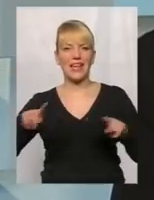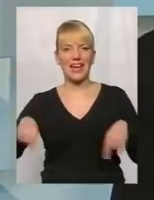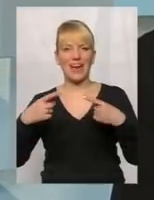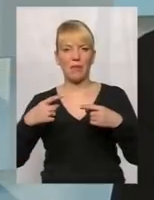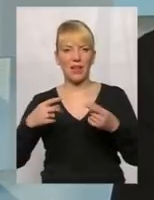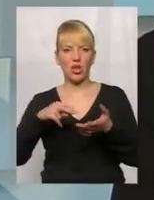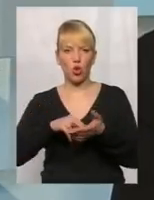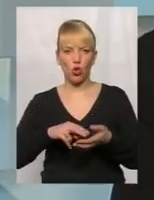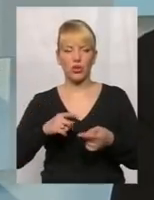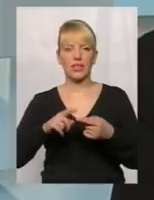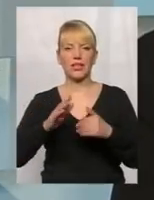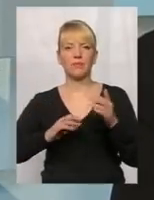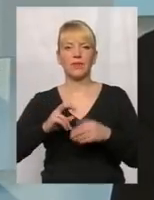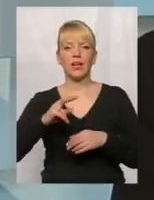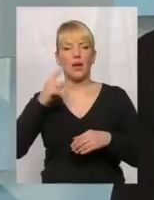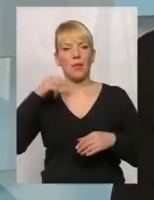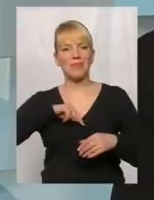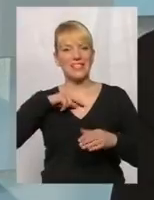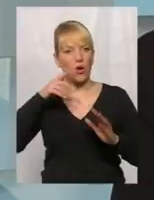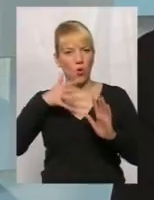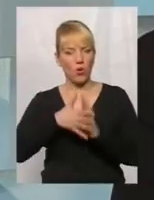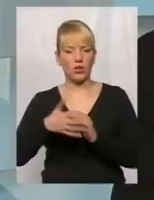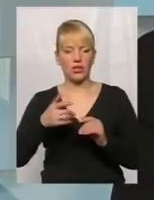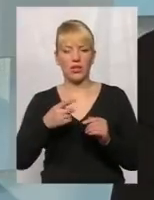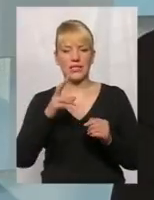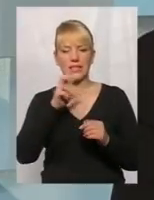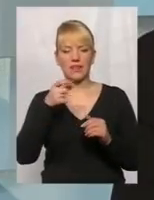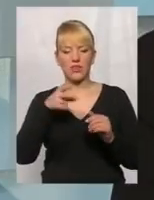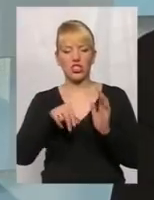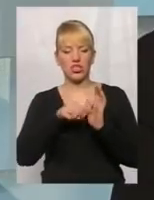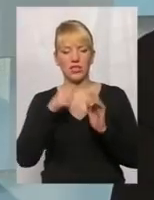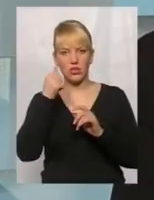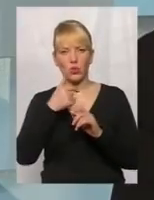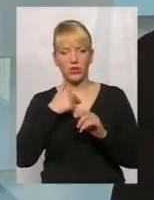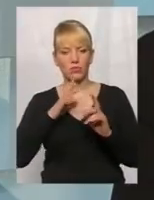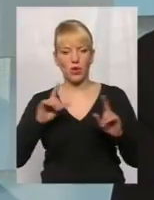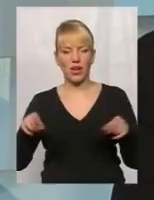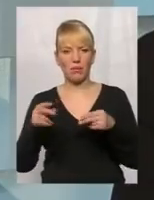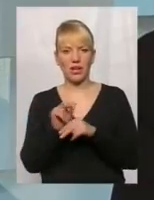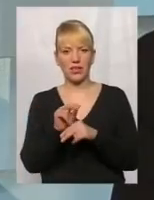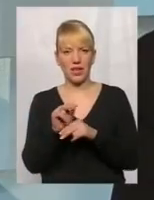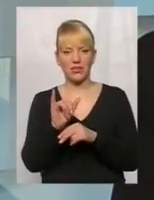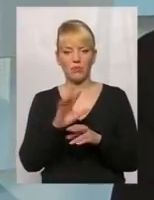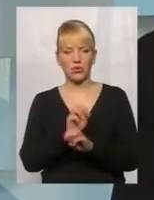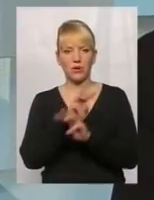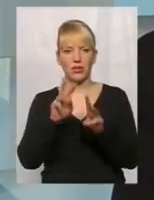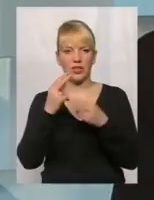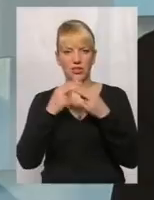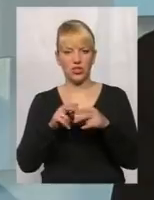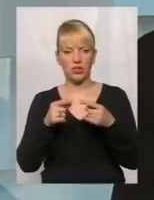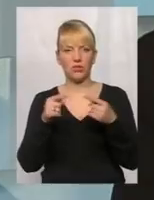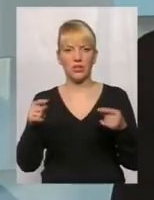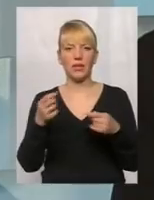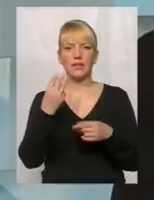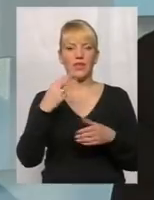Порядка за 2015 і за 2016 рік у нас пройшло реабілітацію і забезпечено технічними засобами РІВА-13